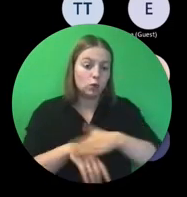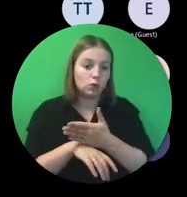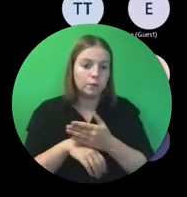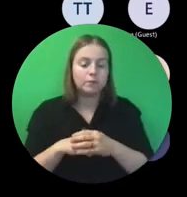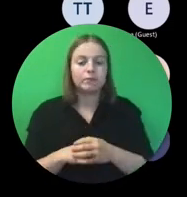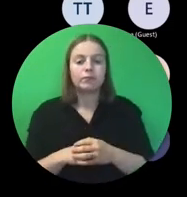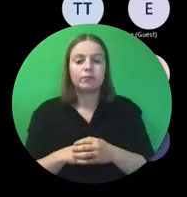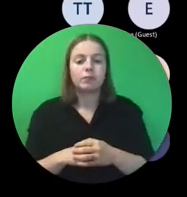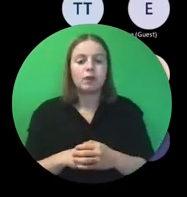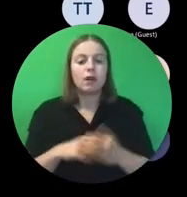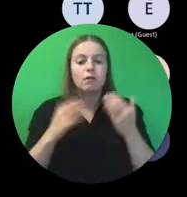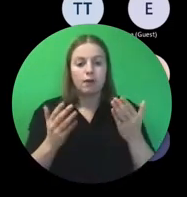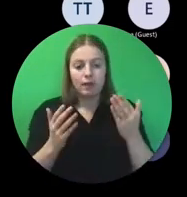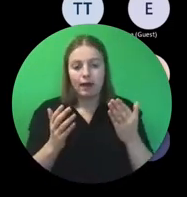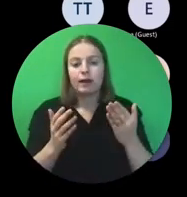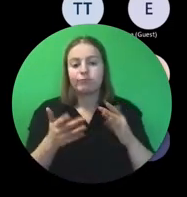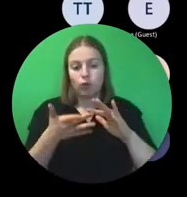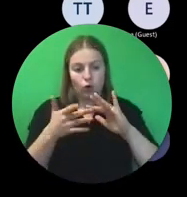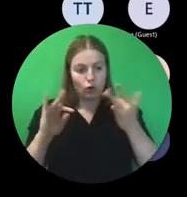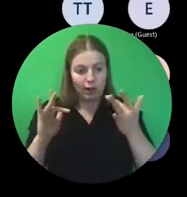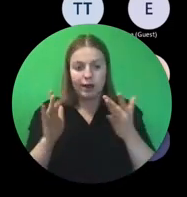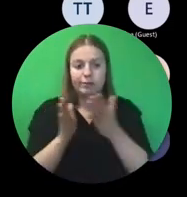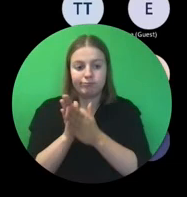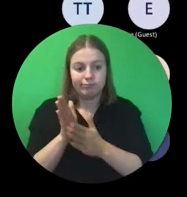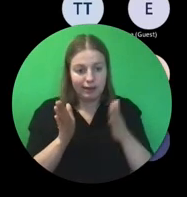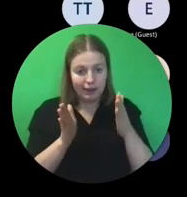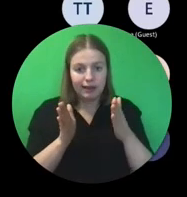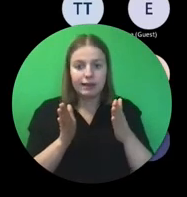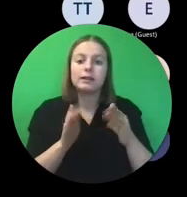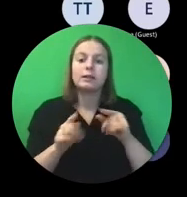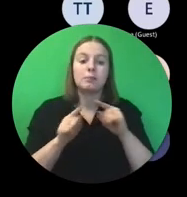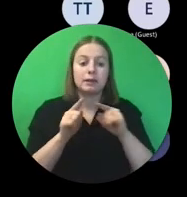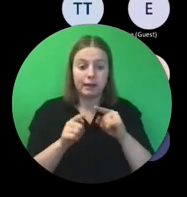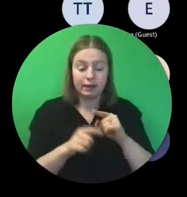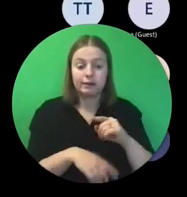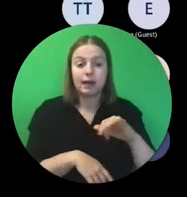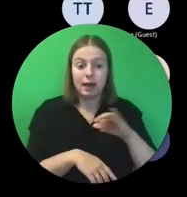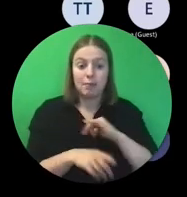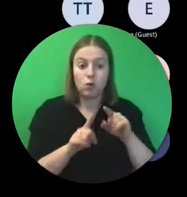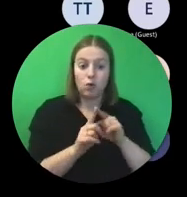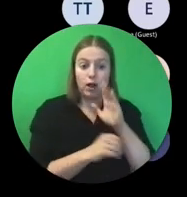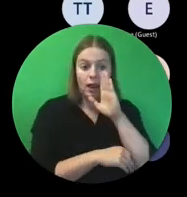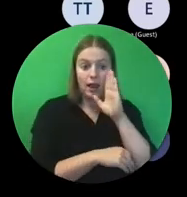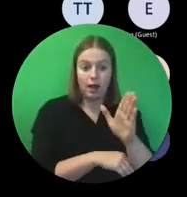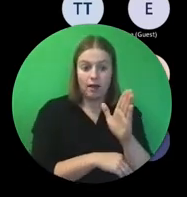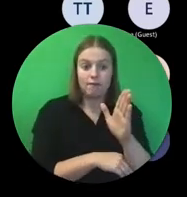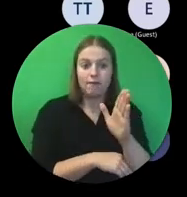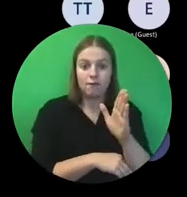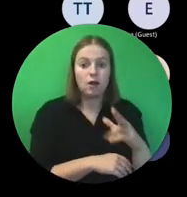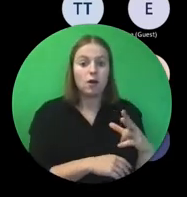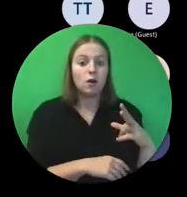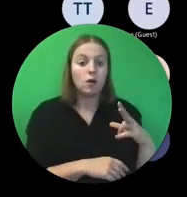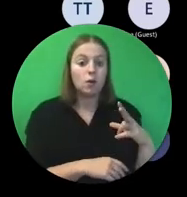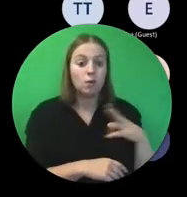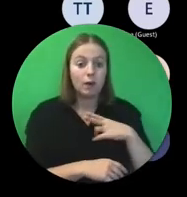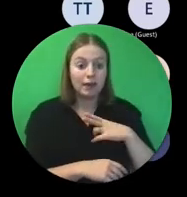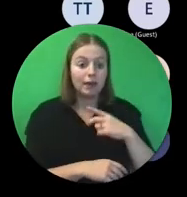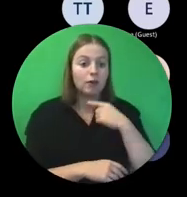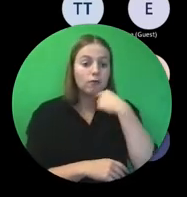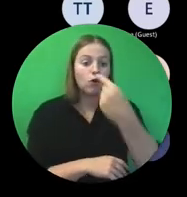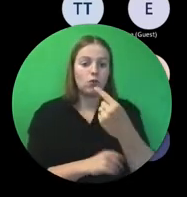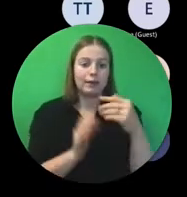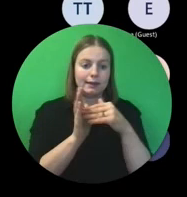Vandaag zeg ik het online gedeelte, dat wil zeggen dat er ook een live gedeelte volgt, namelijk komende dinsdag